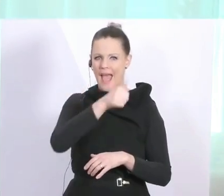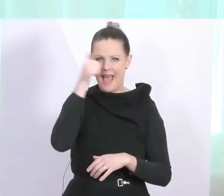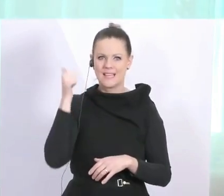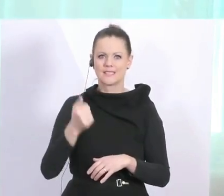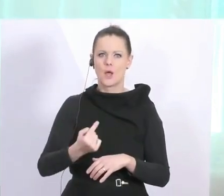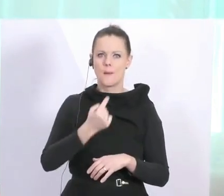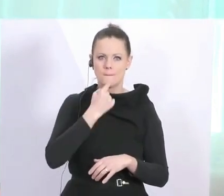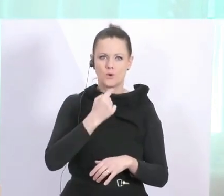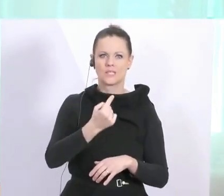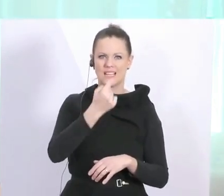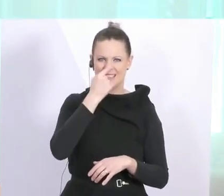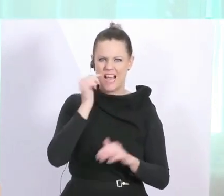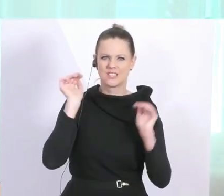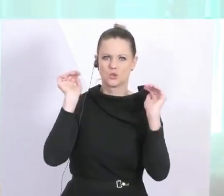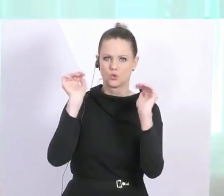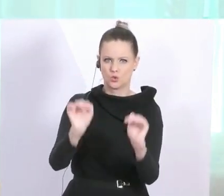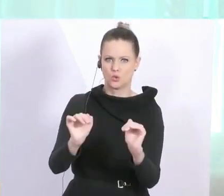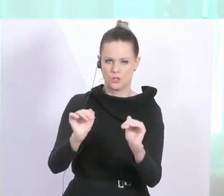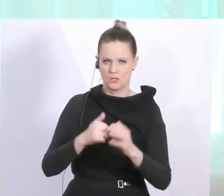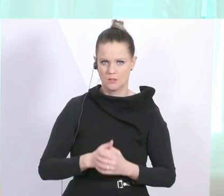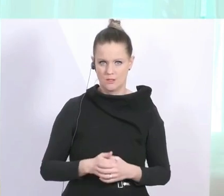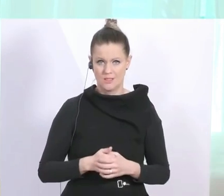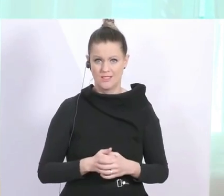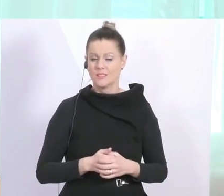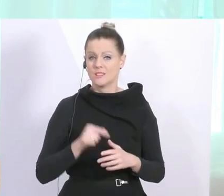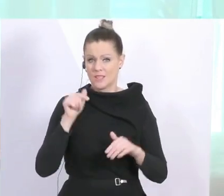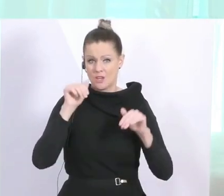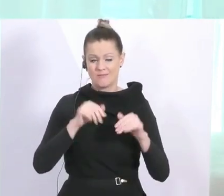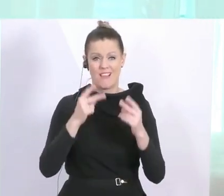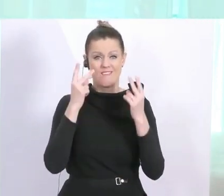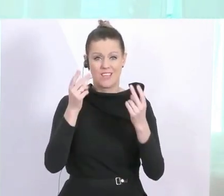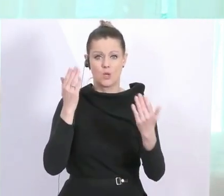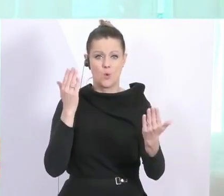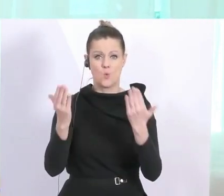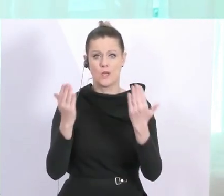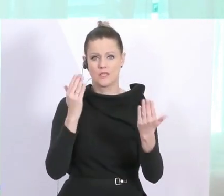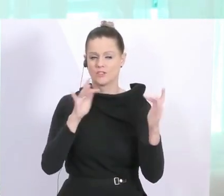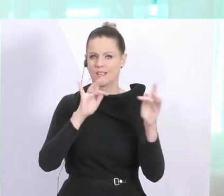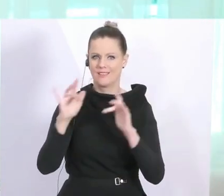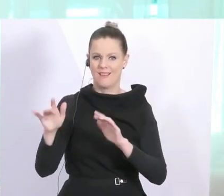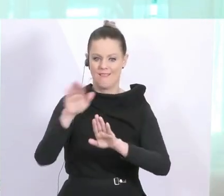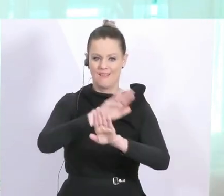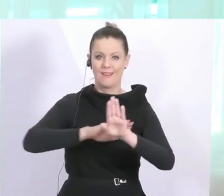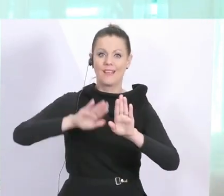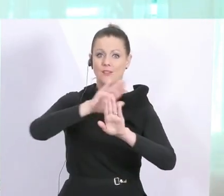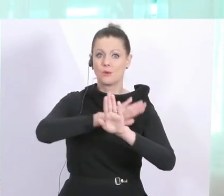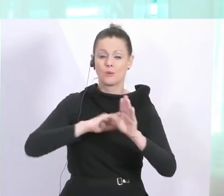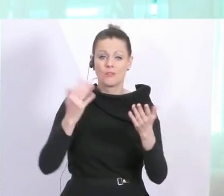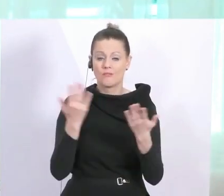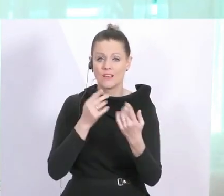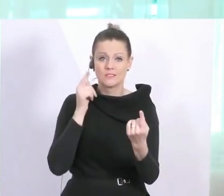haben heute versucht, das auch vom Wort her sehr klar zu positionieren und zu etablieren. Und das sagt ja auch schon, was Hintergrund der Übung ist,